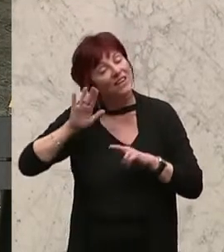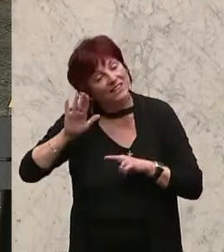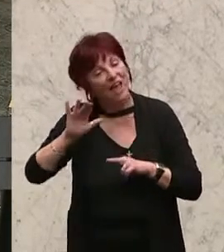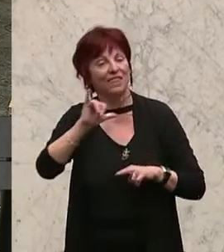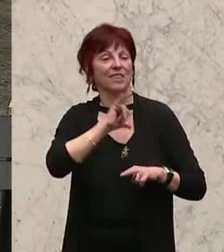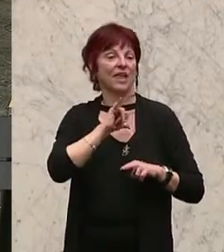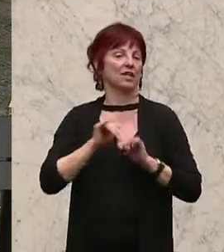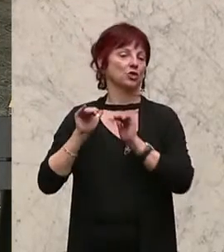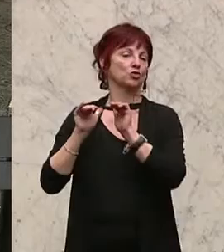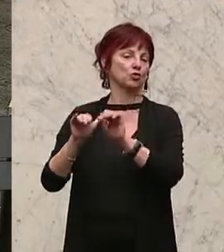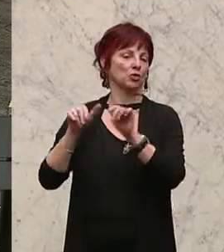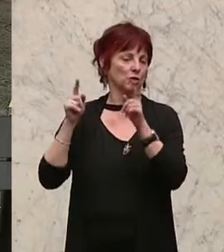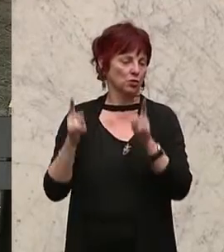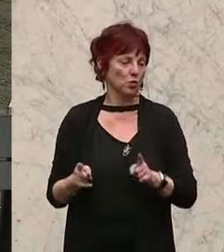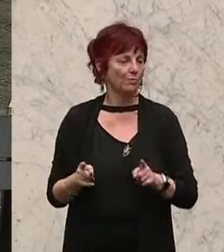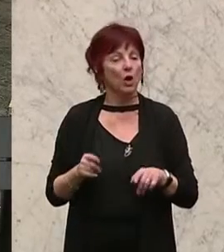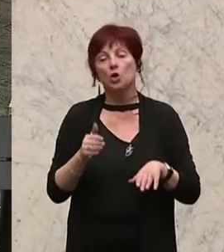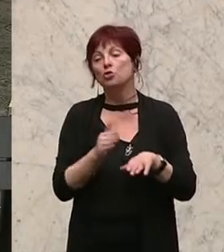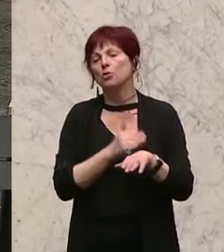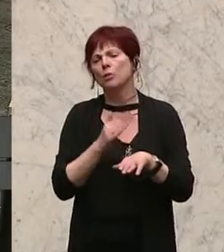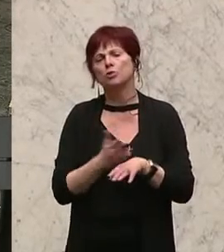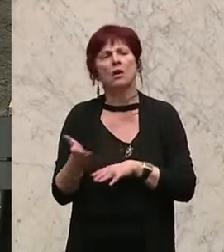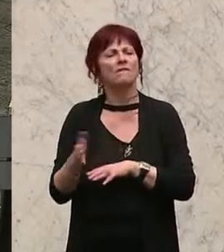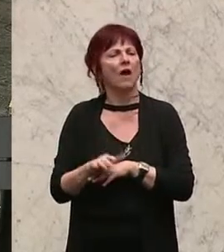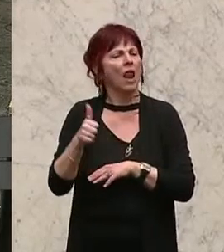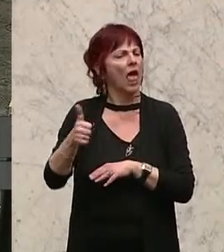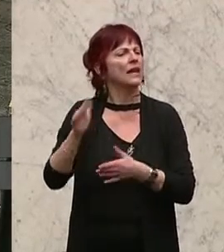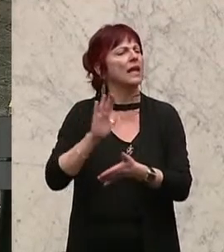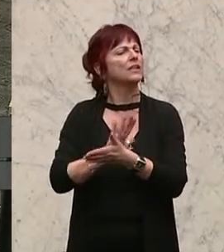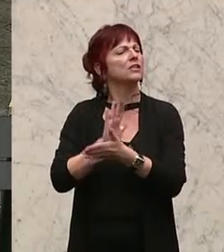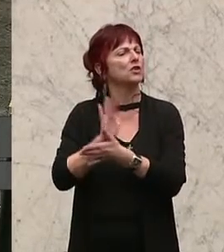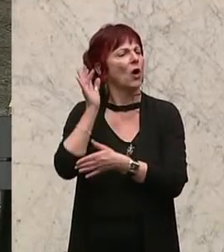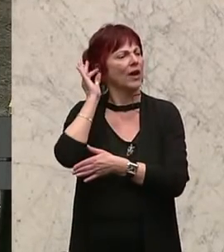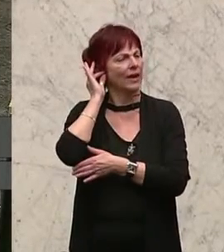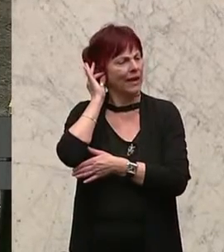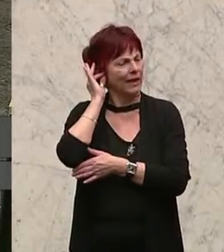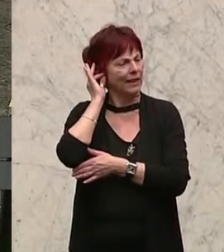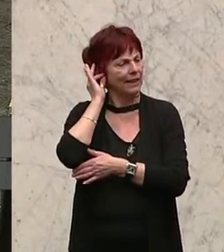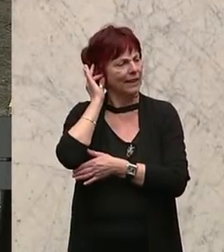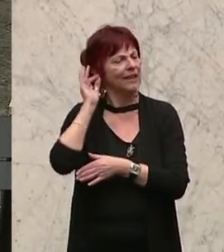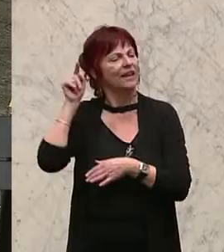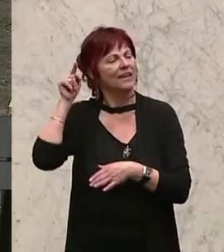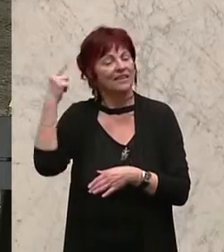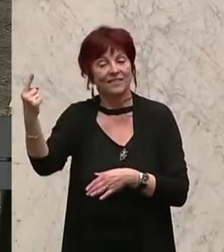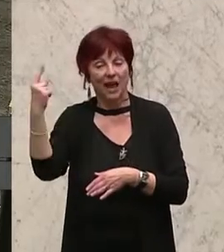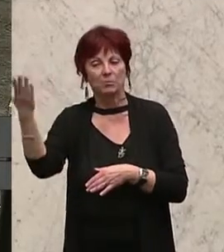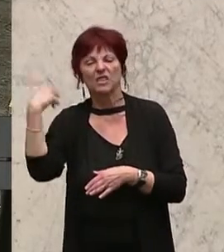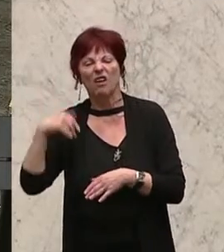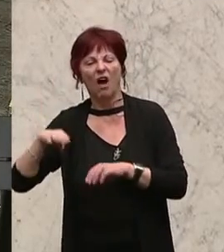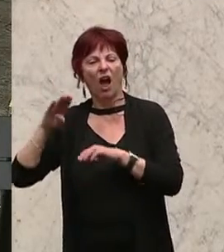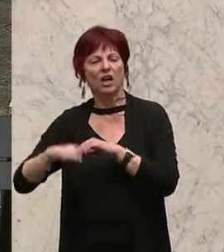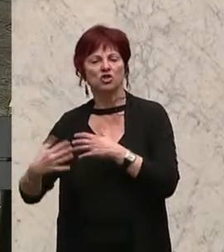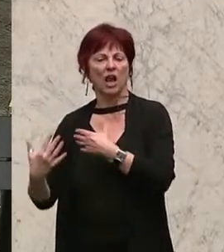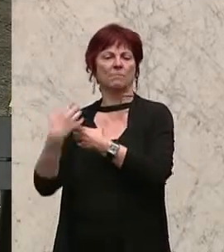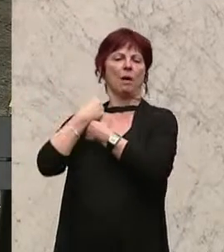ist. Denken Sie zum Beispiel an den Fall, dass eine Zeugin durch den Beschuldigten in ihrer Geschlechtssphäre verletzt wurde